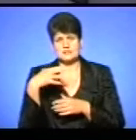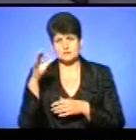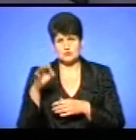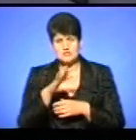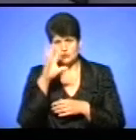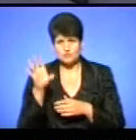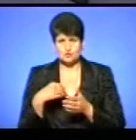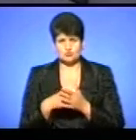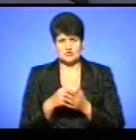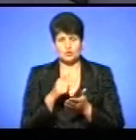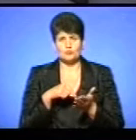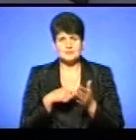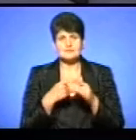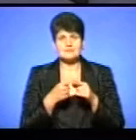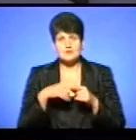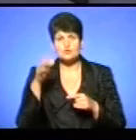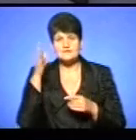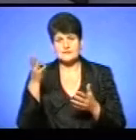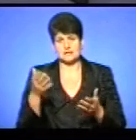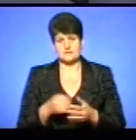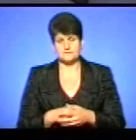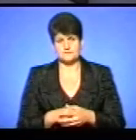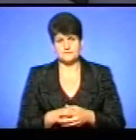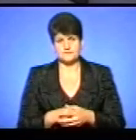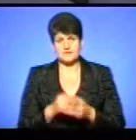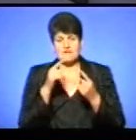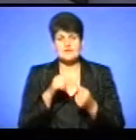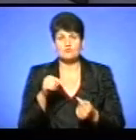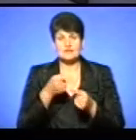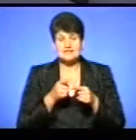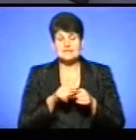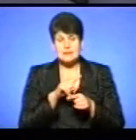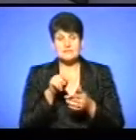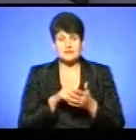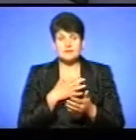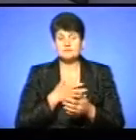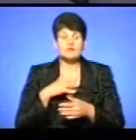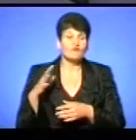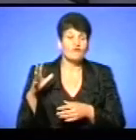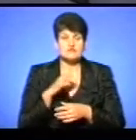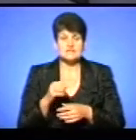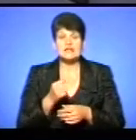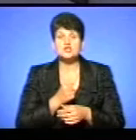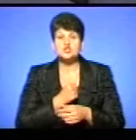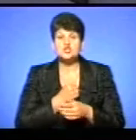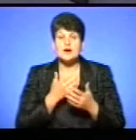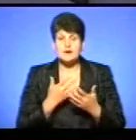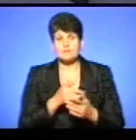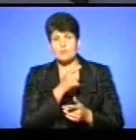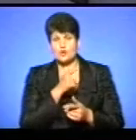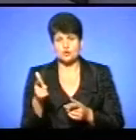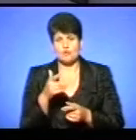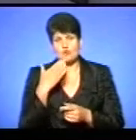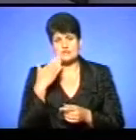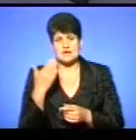всього бюджету міста займає бюджет освіти. І, відповідно, це питання трубує всіх, тому що, на жаль, протягом останніх